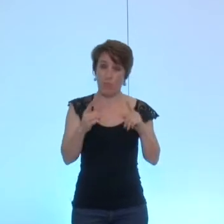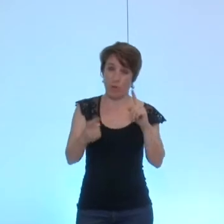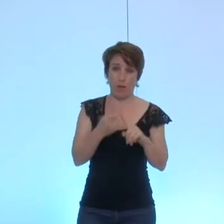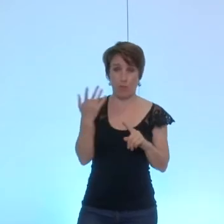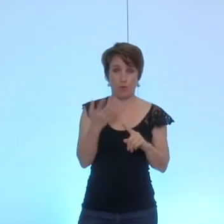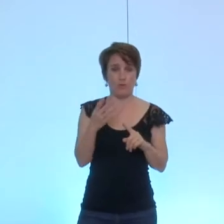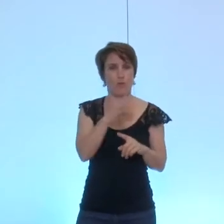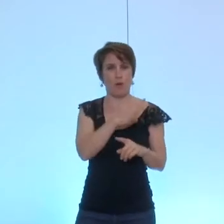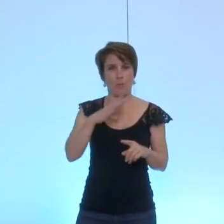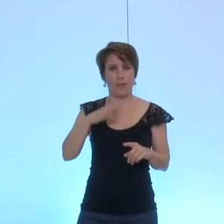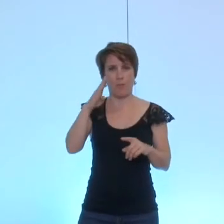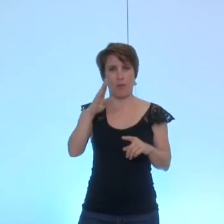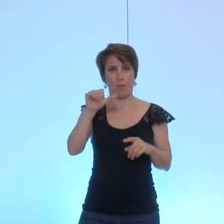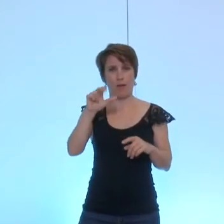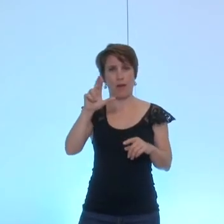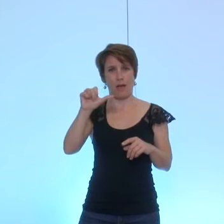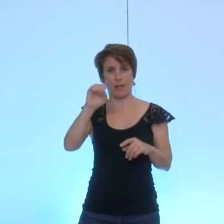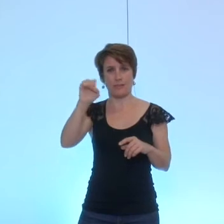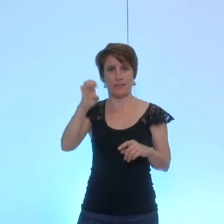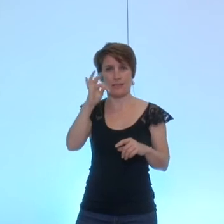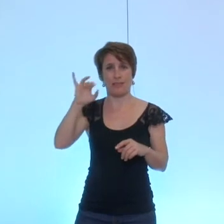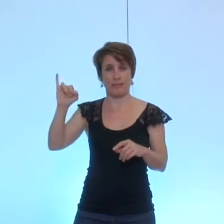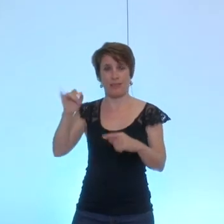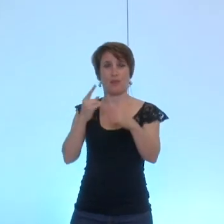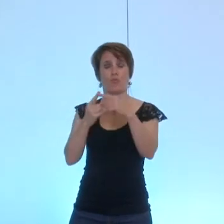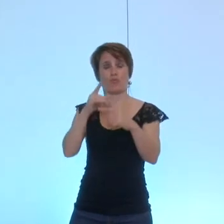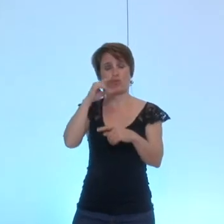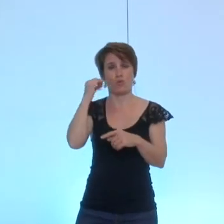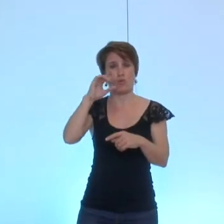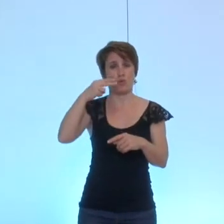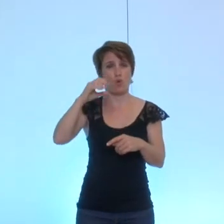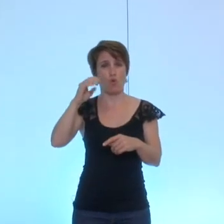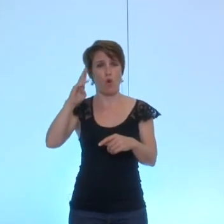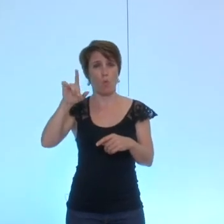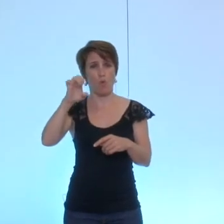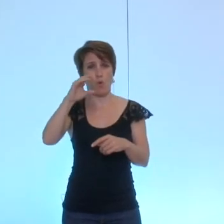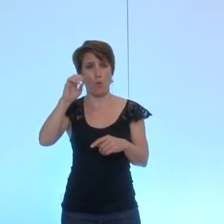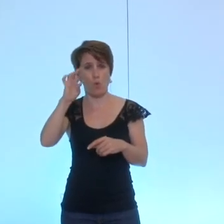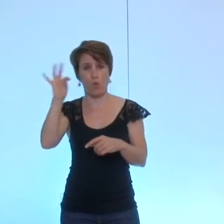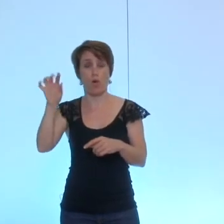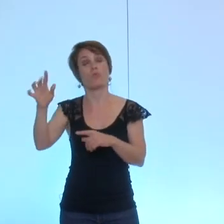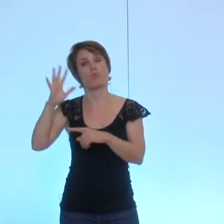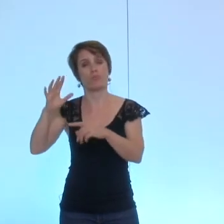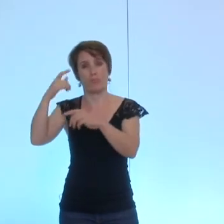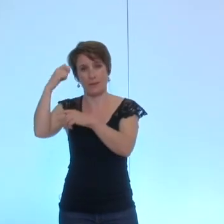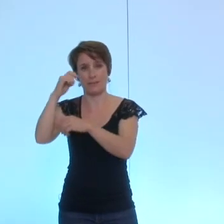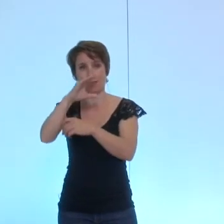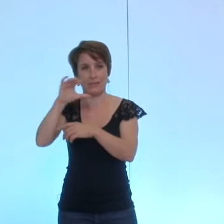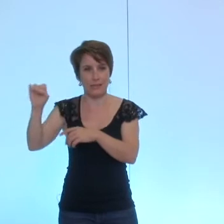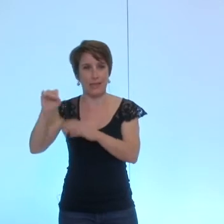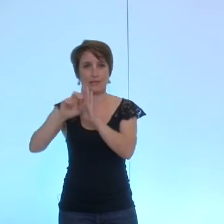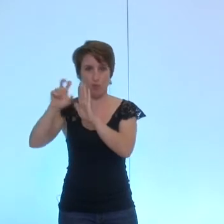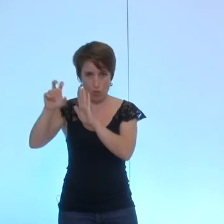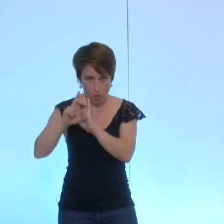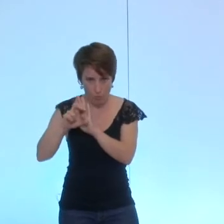eu Eliane Barassetti alors adjointe à la culture et Olivier Noblecourt président du CCAS de Grenoble ainsi que les